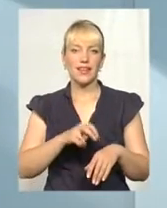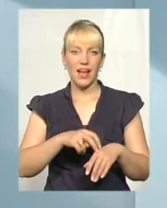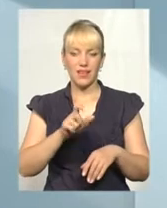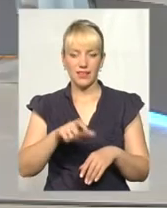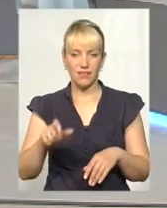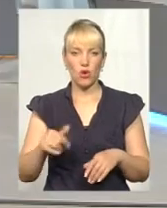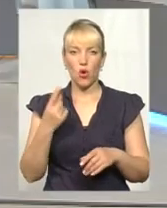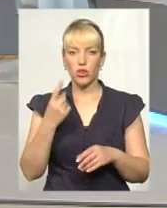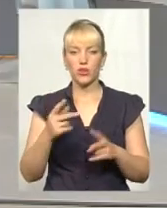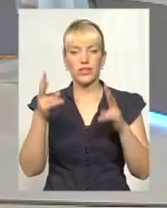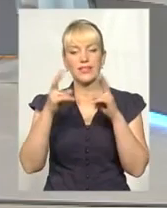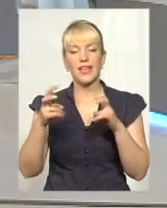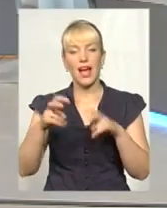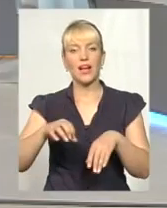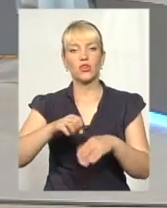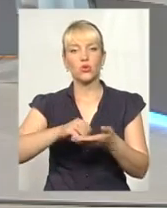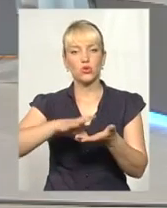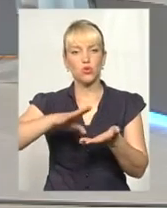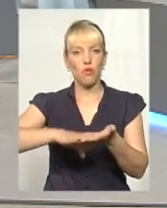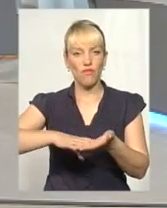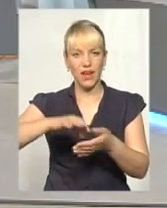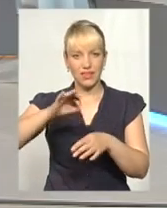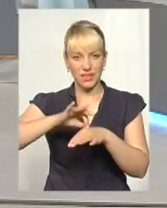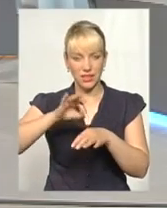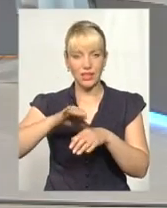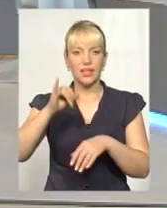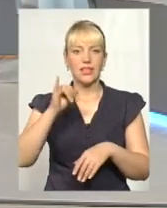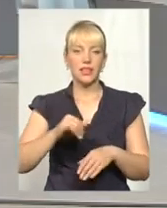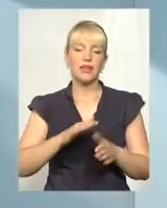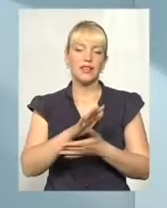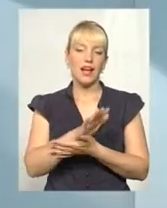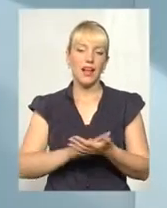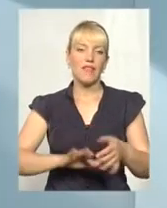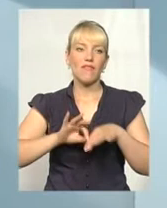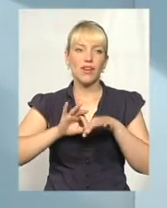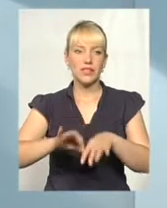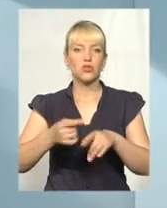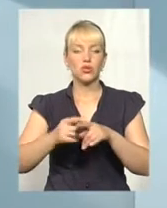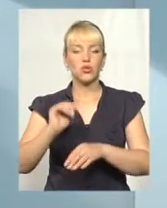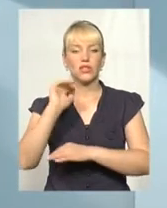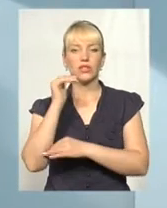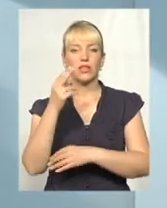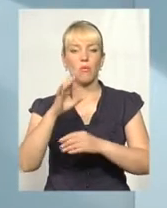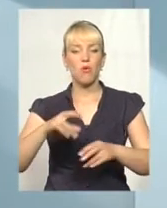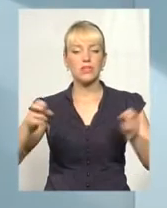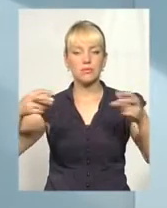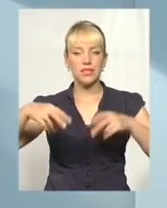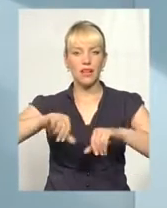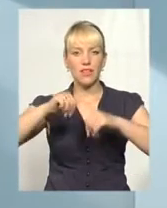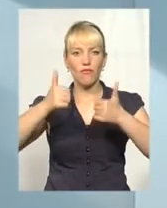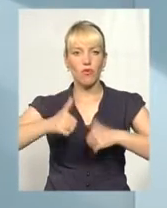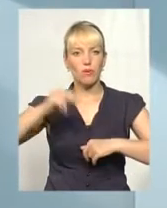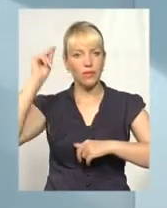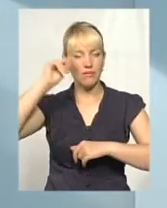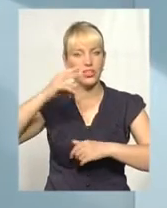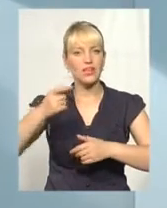діагностувати, а в подальшому педагогів вести цю людину, дитину, по спеціальній формі навчання, мало.